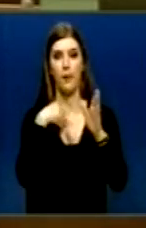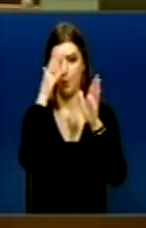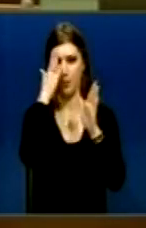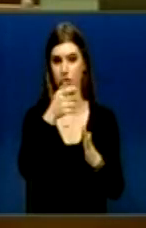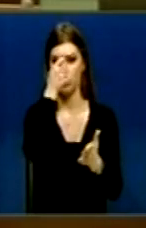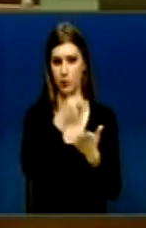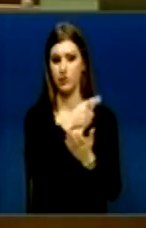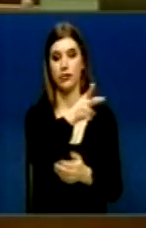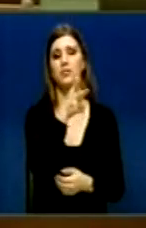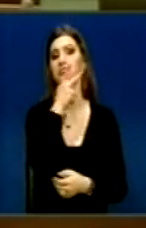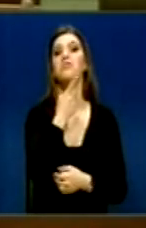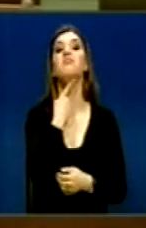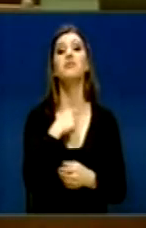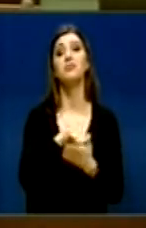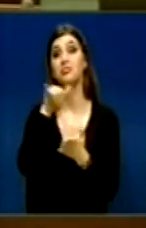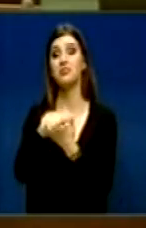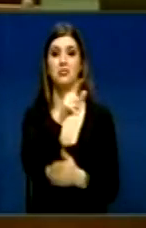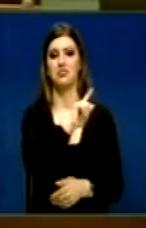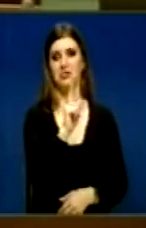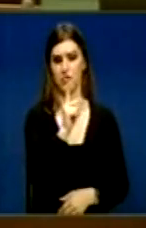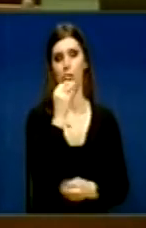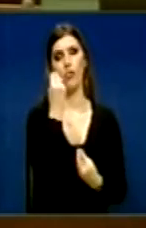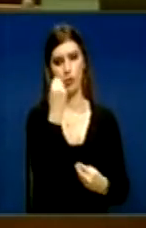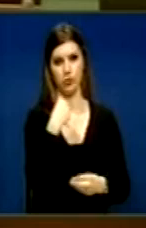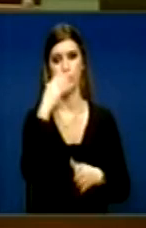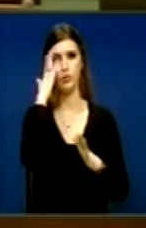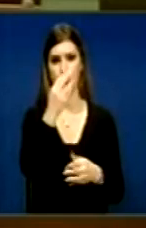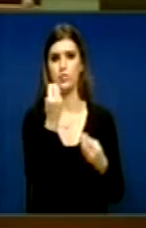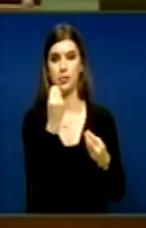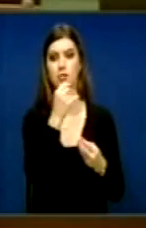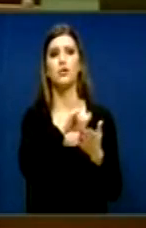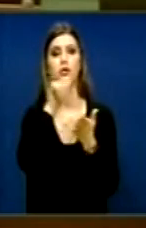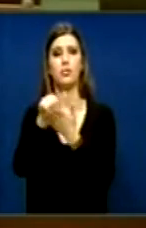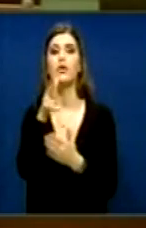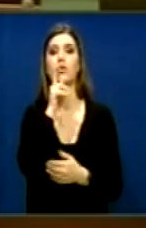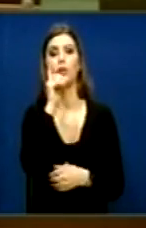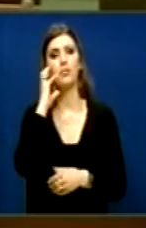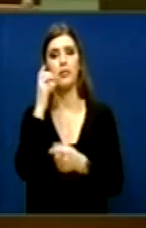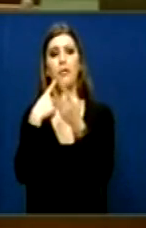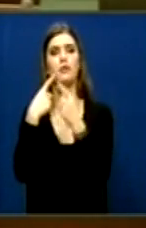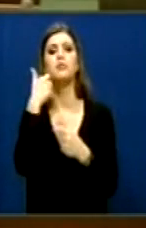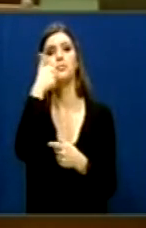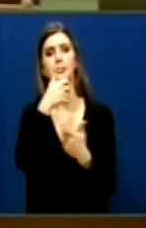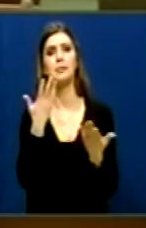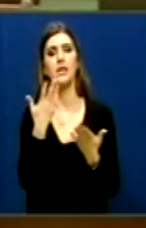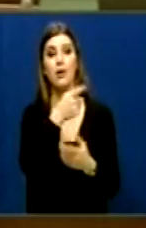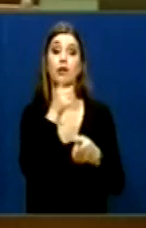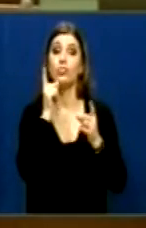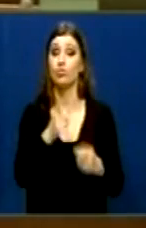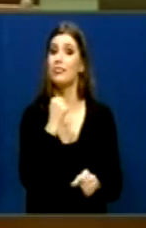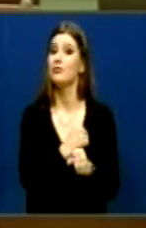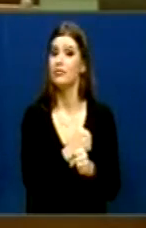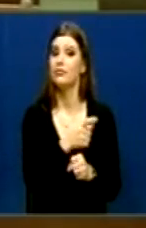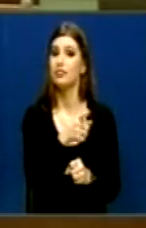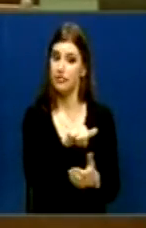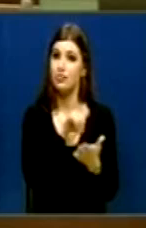në Gosjata Edhe këtu vërtet pa e tonë Basën unë nuk e të shirë Sigurisht që nuk ka të shirë me shku në Gosjata Para ma kërë, kryoiministri e ka dhe vojme shku në Gosjata Që